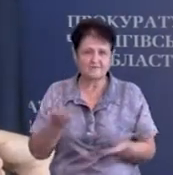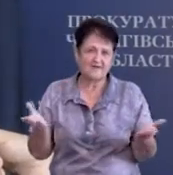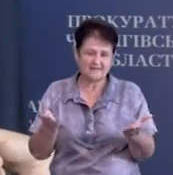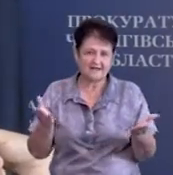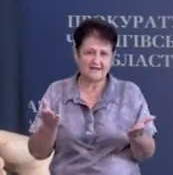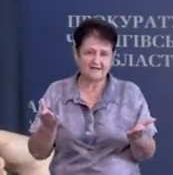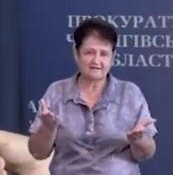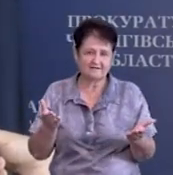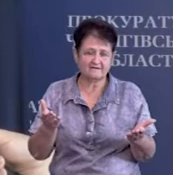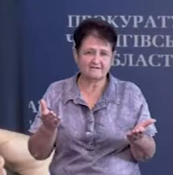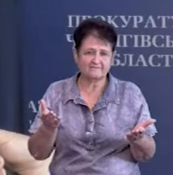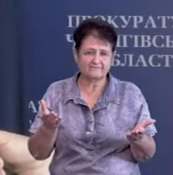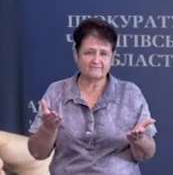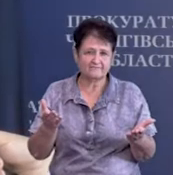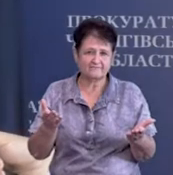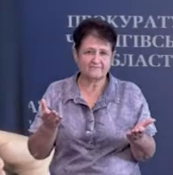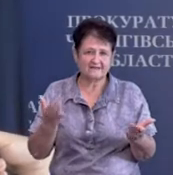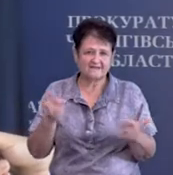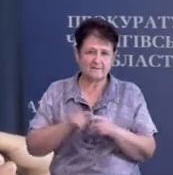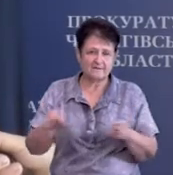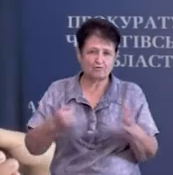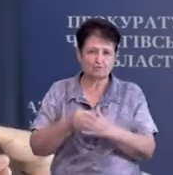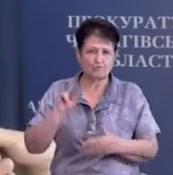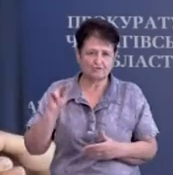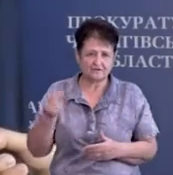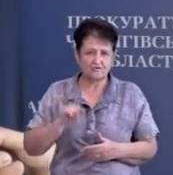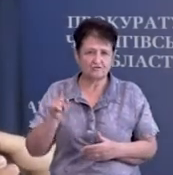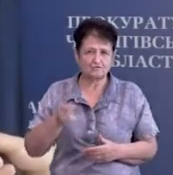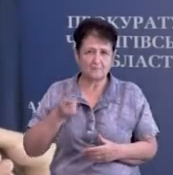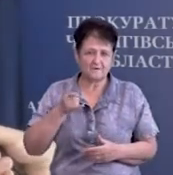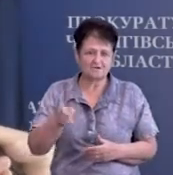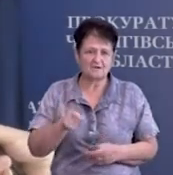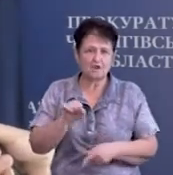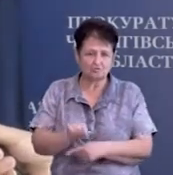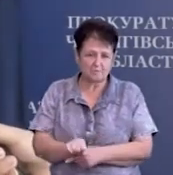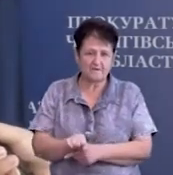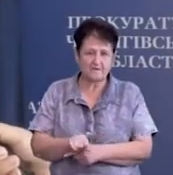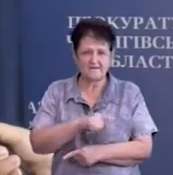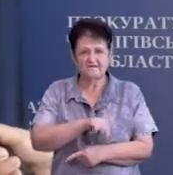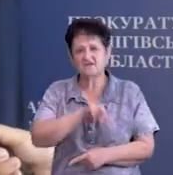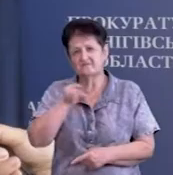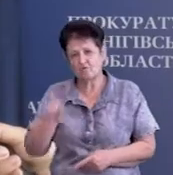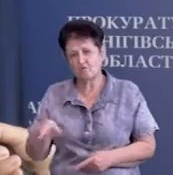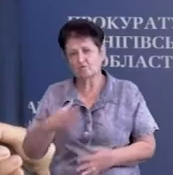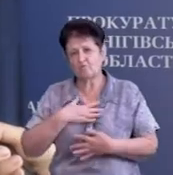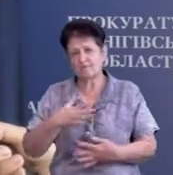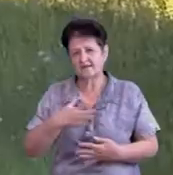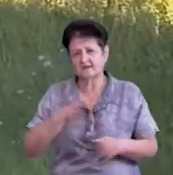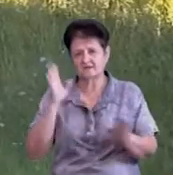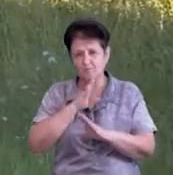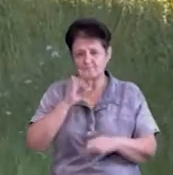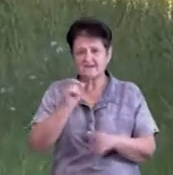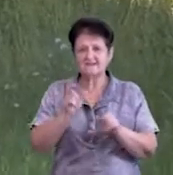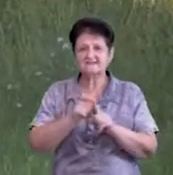десь декілька разів принаймні, з перелуг до Чернігова, щоб машина зупинялася. Він виходив, то подихати повітрям.